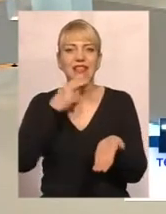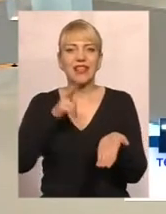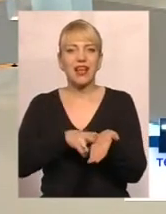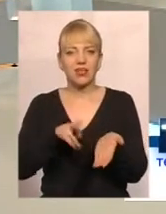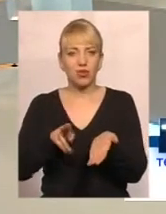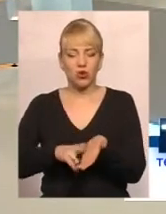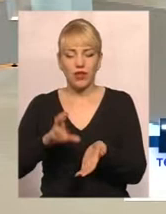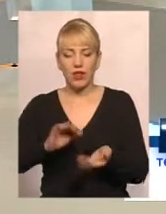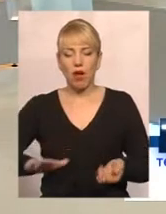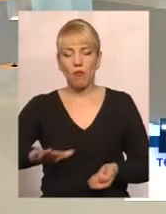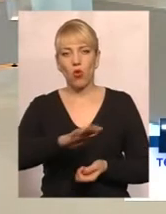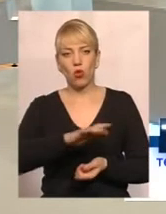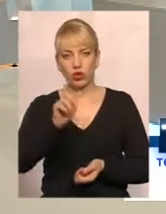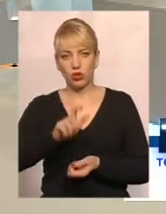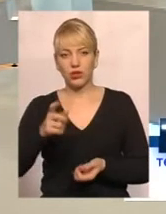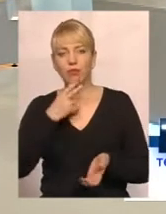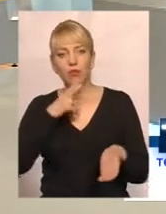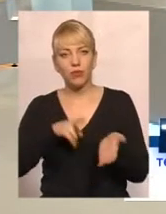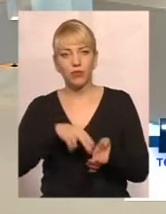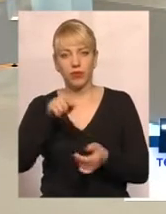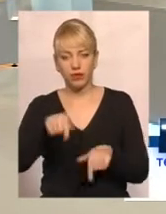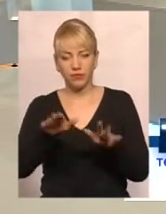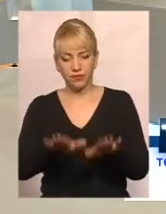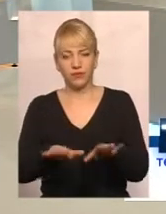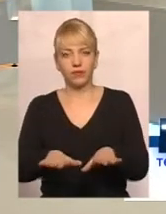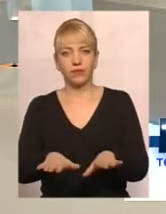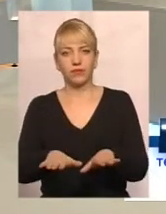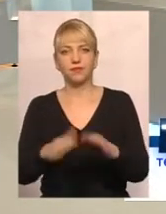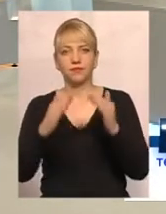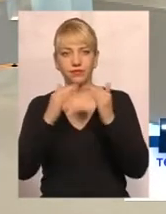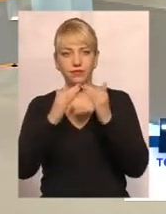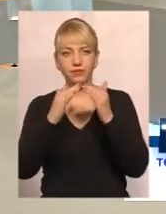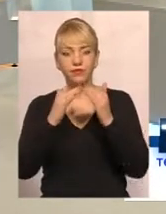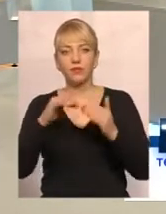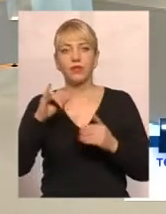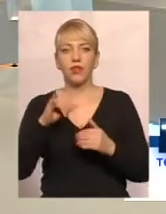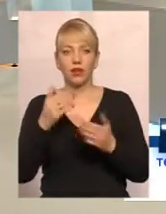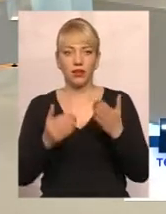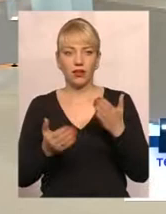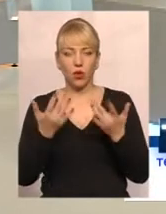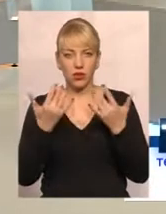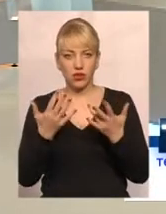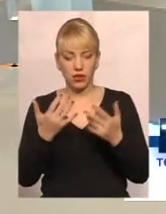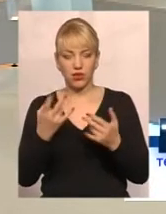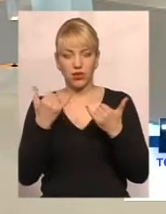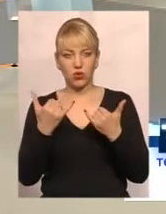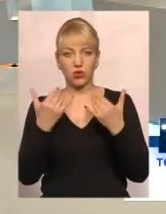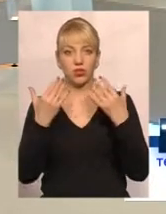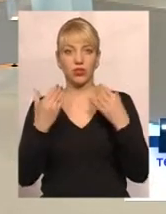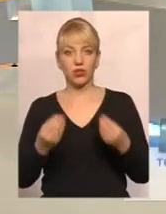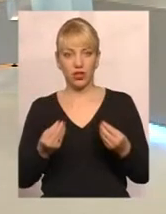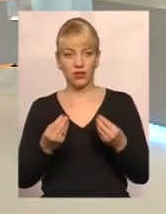Тобто громадяни мають бути зареєстровані до певного житлового приміщення. Оскільки на сьогоднішній день